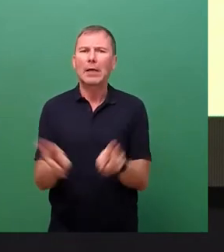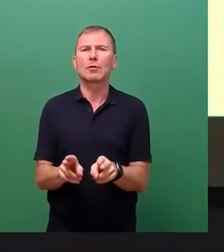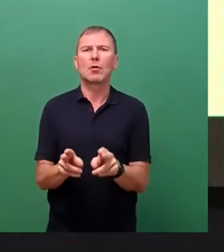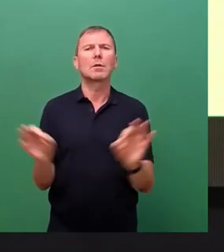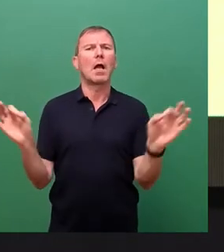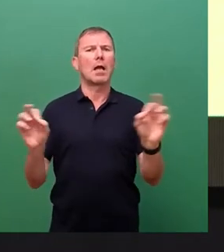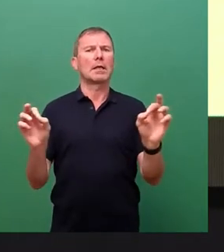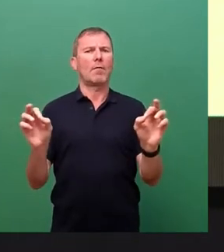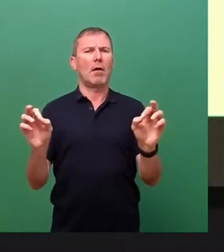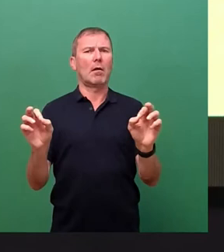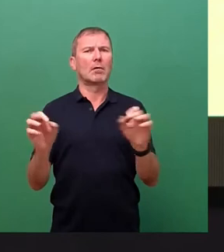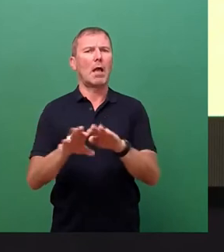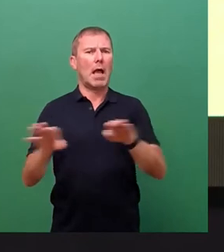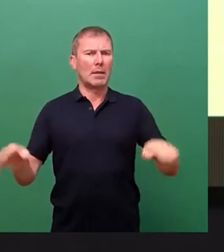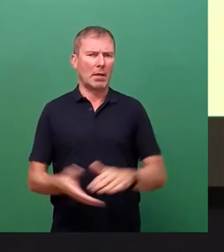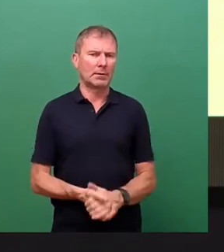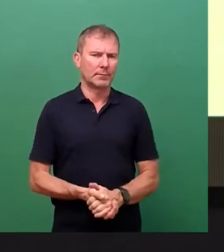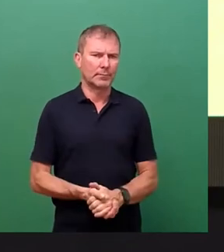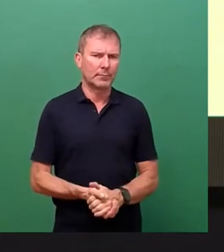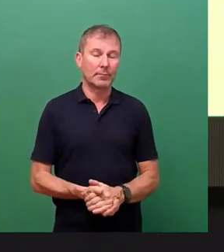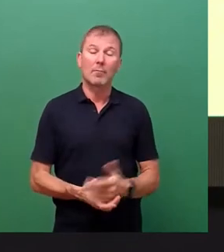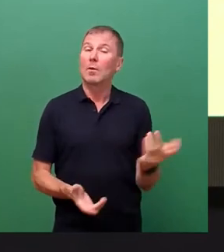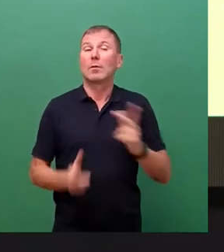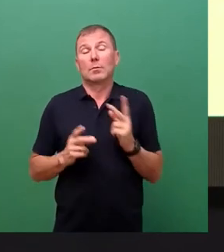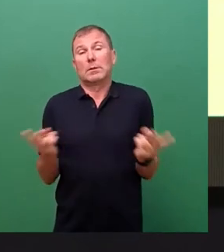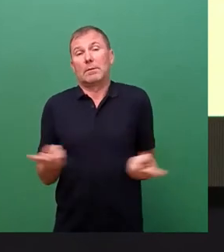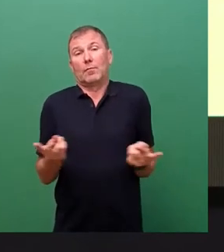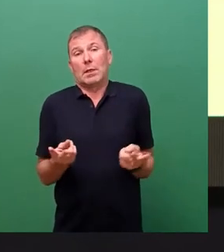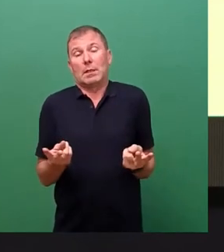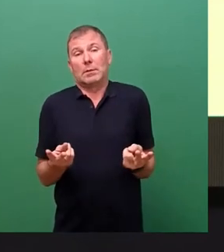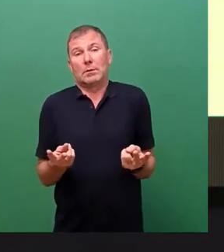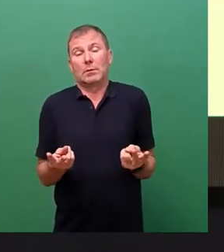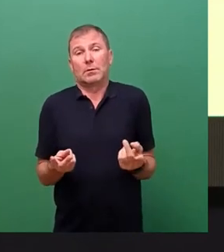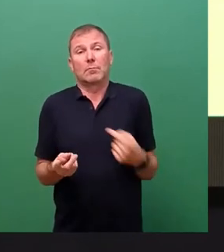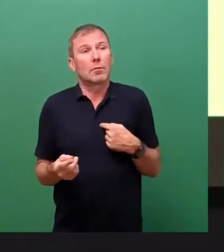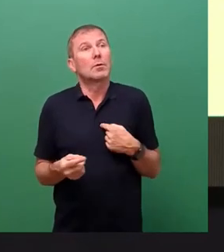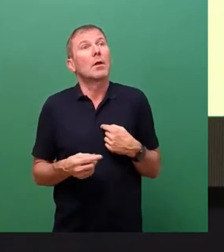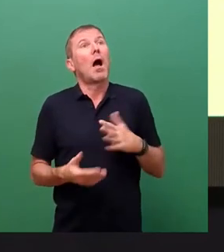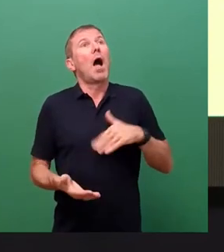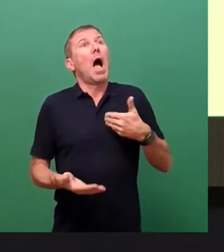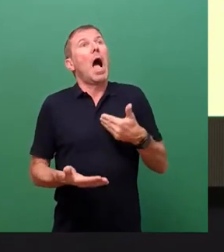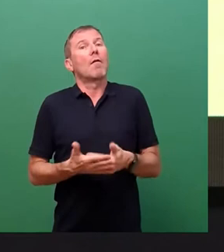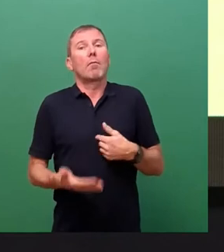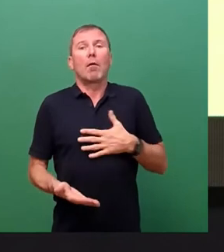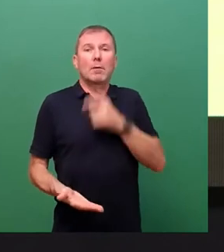der vorhandenen Anlagen. Denn selbstverständlich sind wir uns unsere Rolle und unsere Verantwortung als Betreiber einer